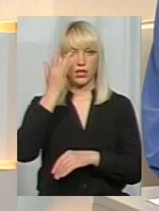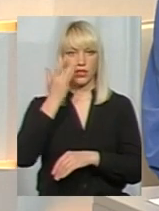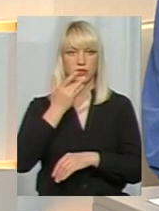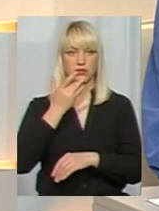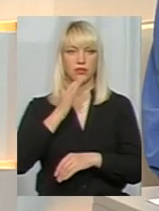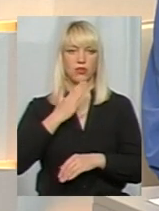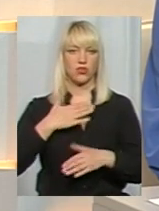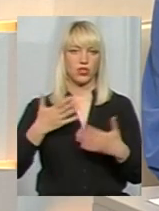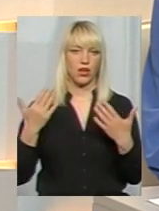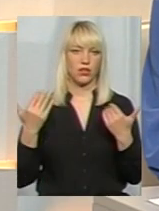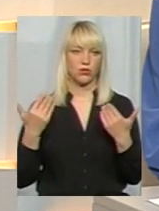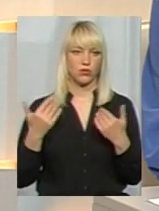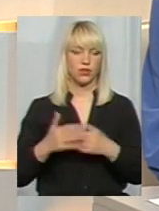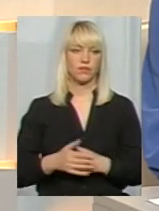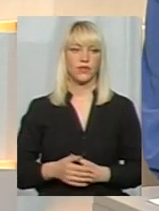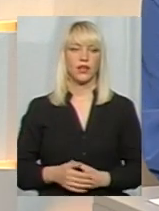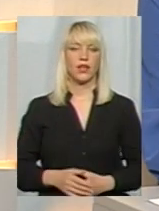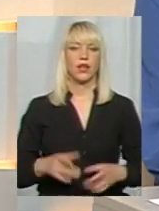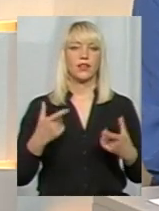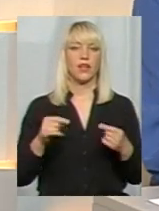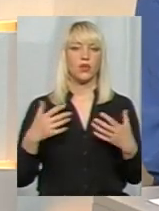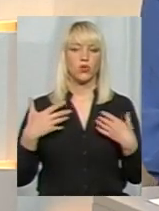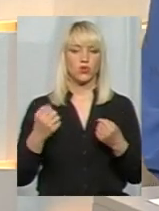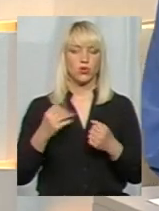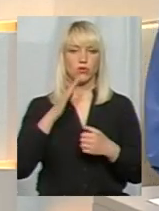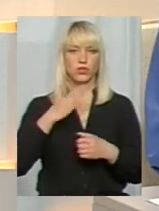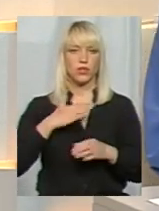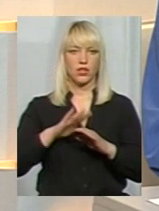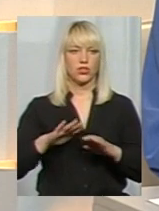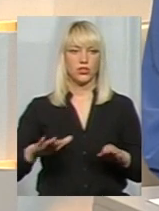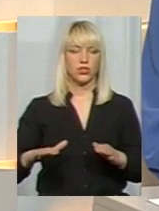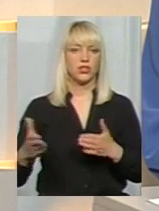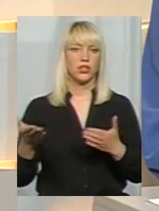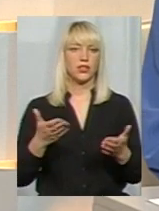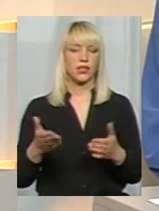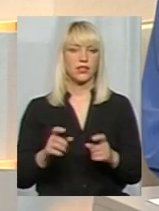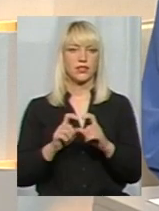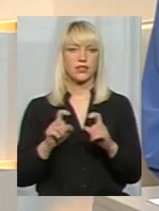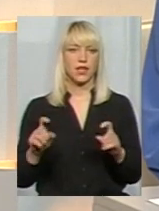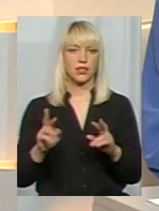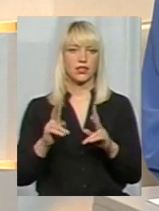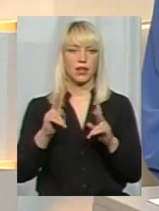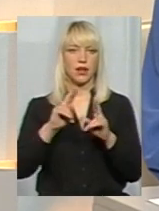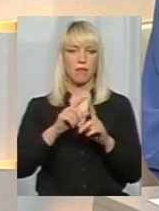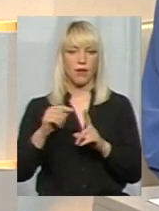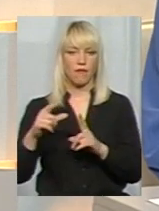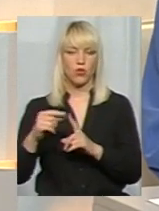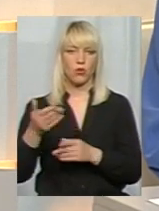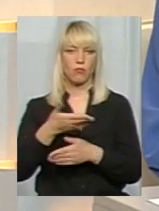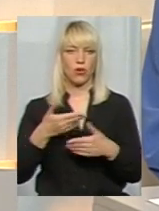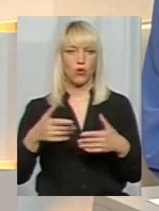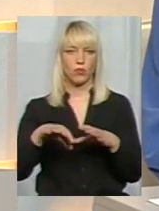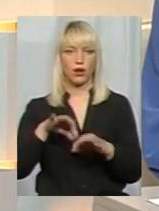наші канікули. Де оздоровлюються наші діти? Які заклади, як правило, ми обираємо?